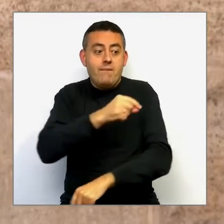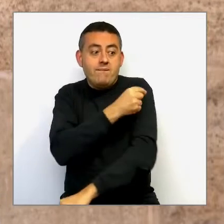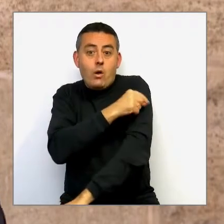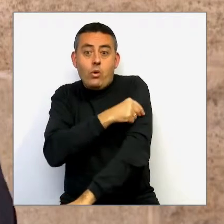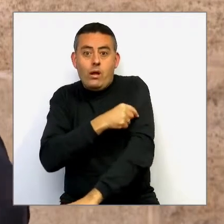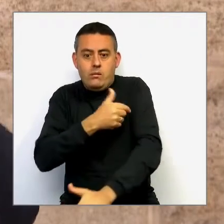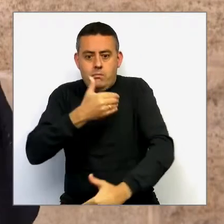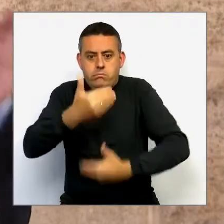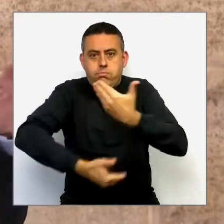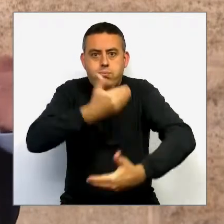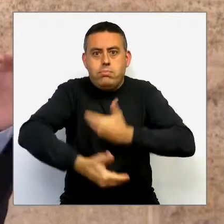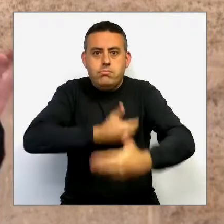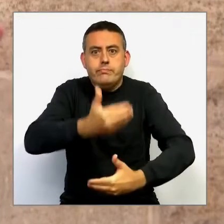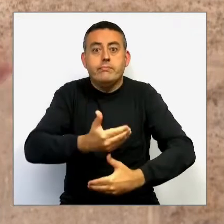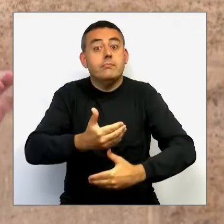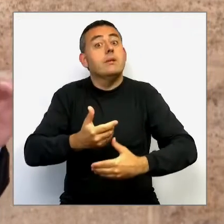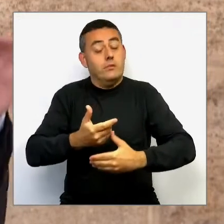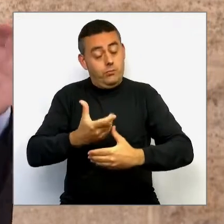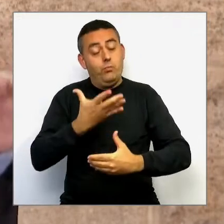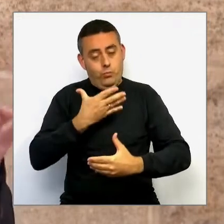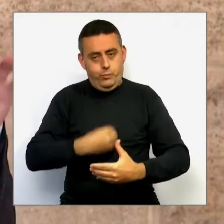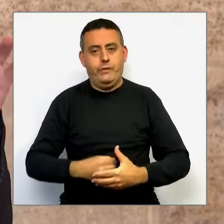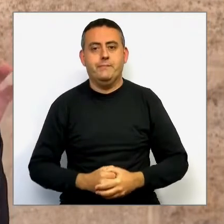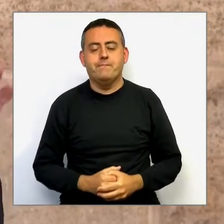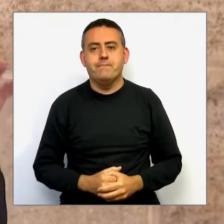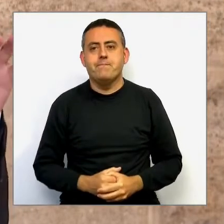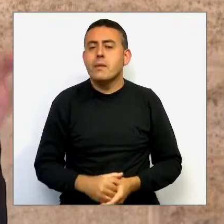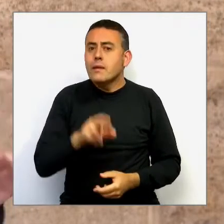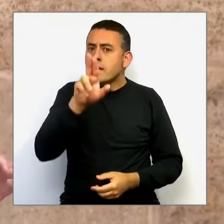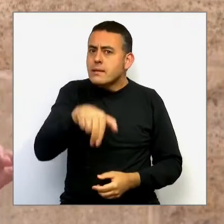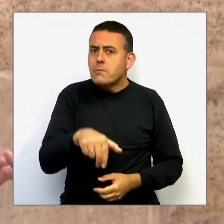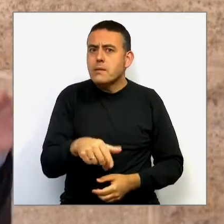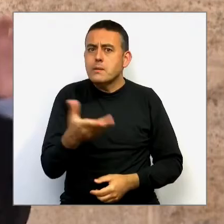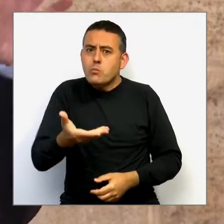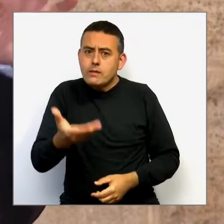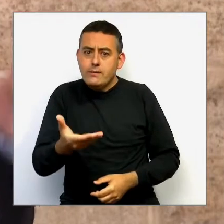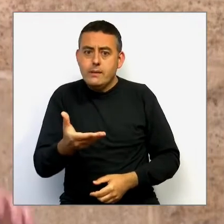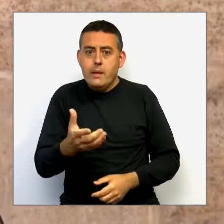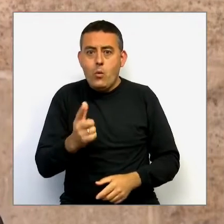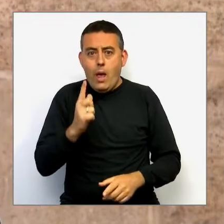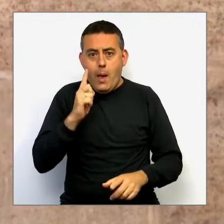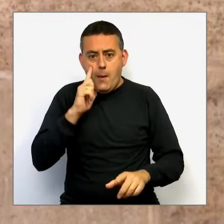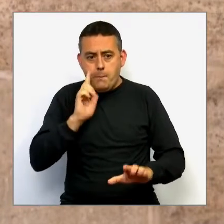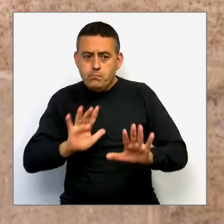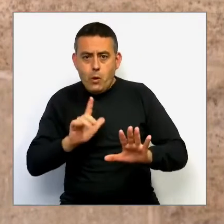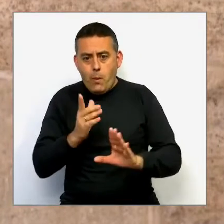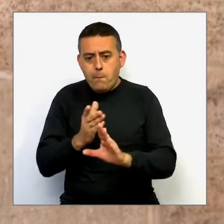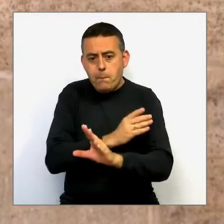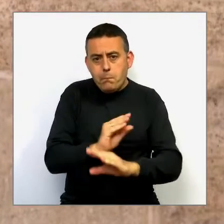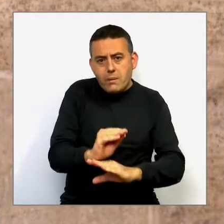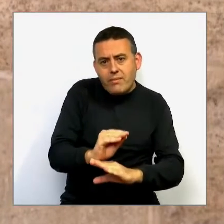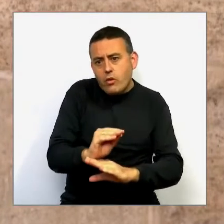però també de tot l'espai que té a veure amb la prevenció. Si prevenció, vacunació,